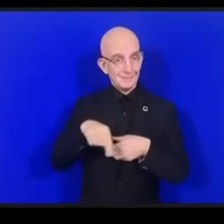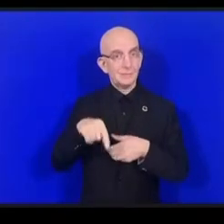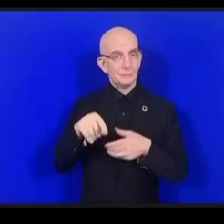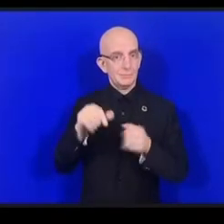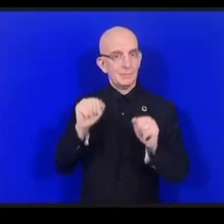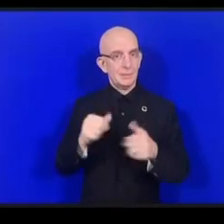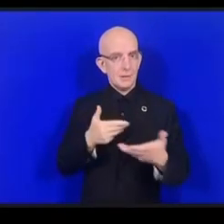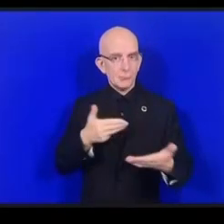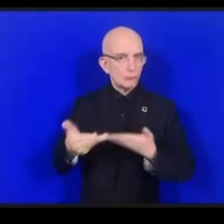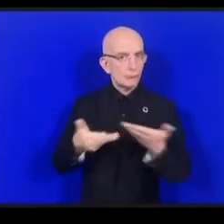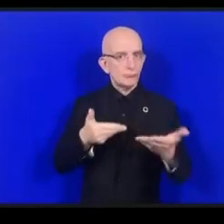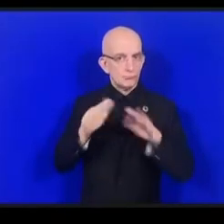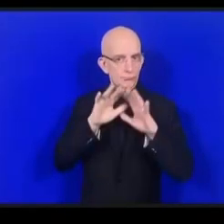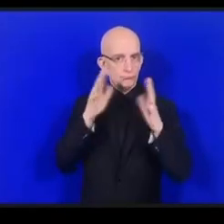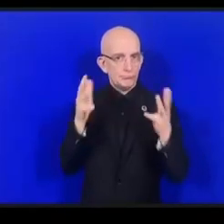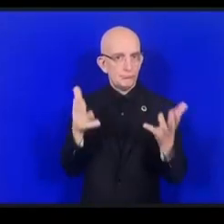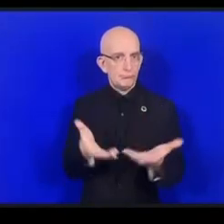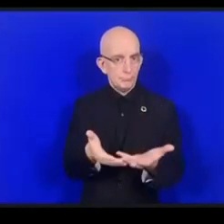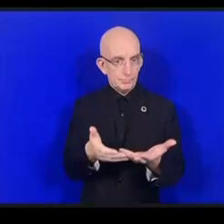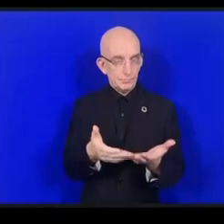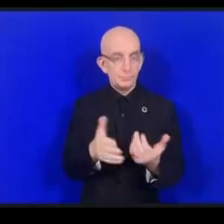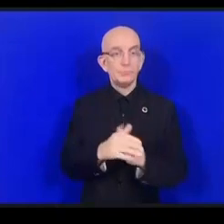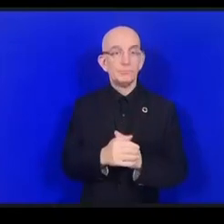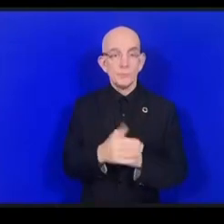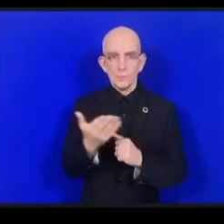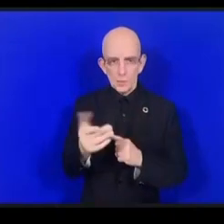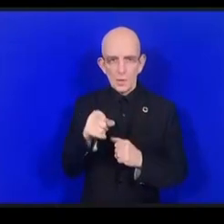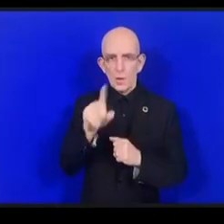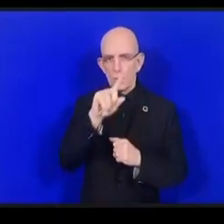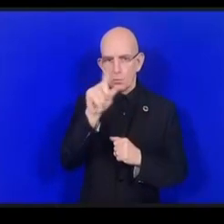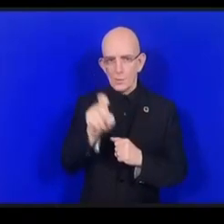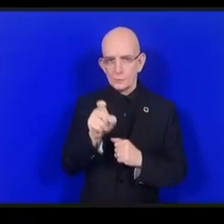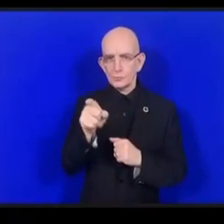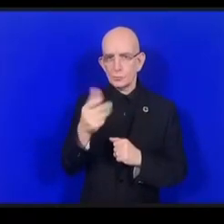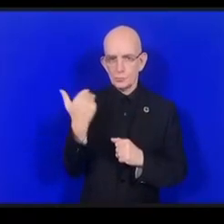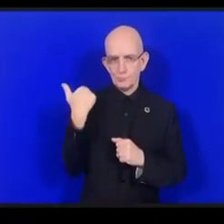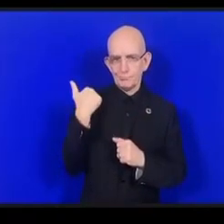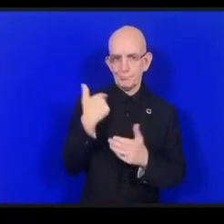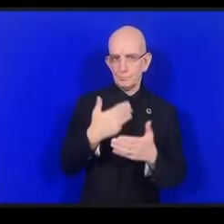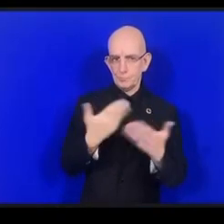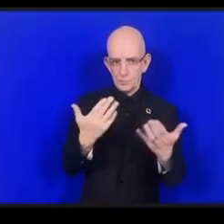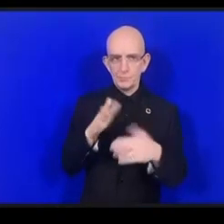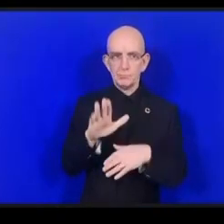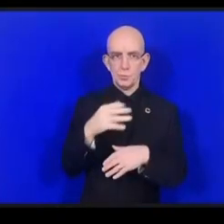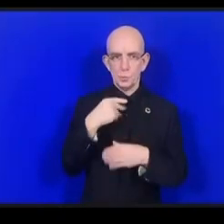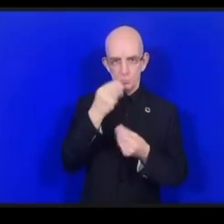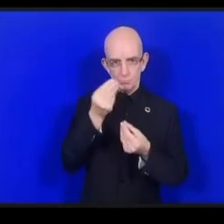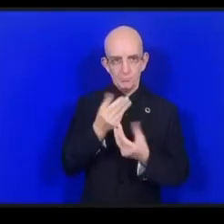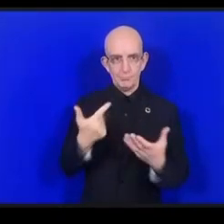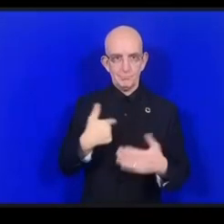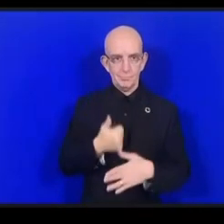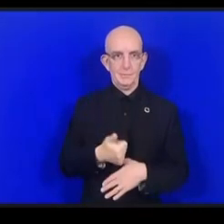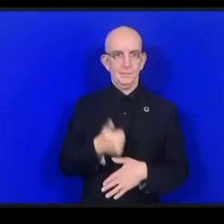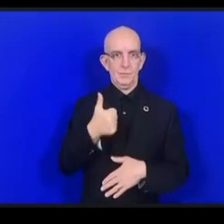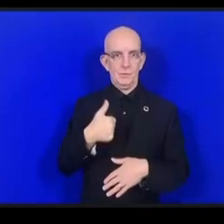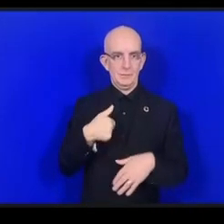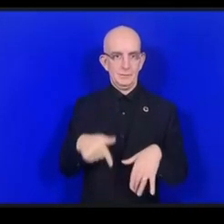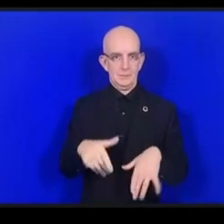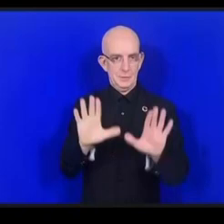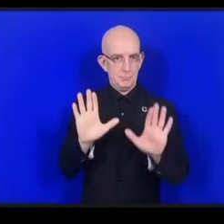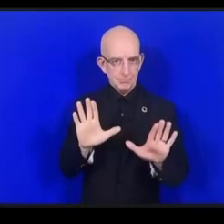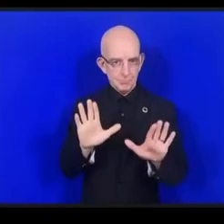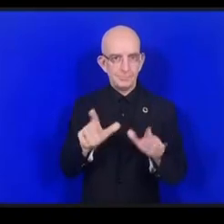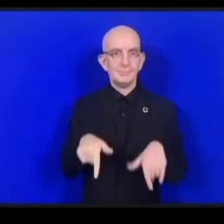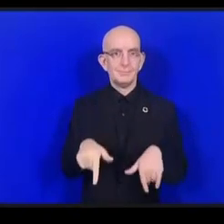وللرد على سؤالك أبدأ بمسلمة أي مسلمة أن التثقيف أو التعليم يحق من